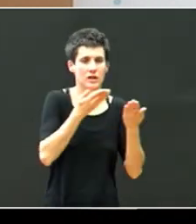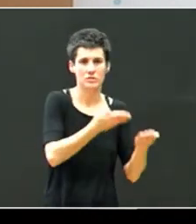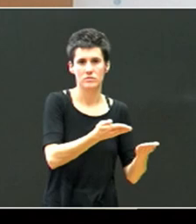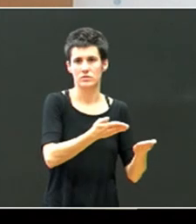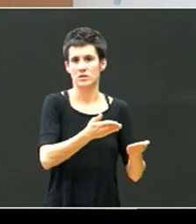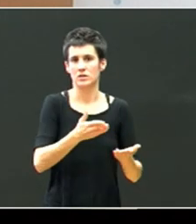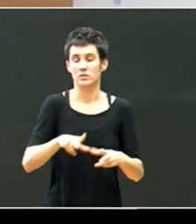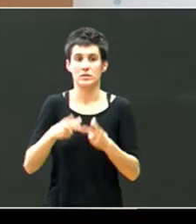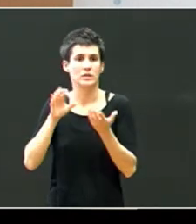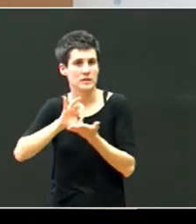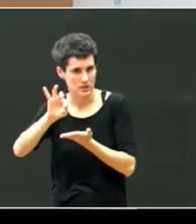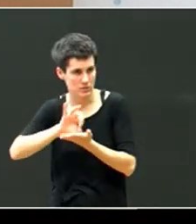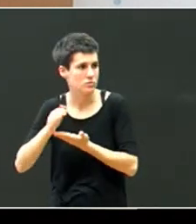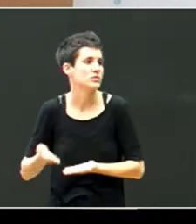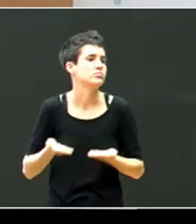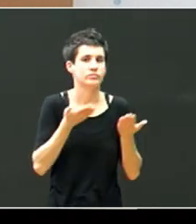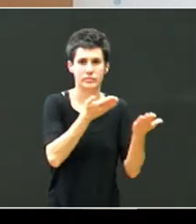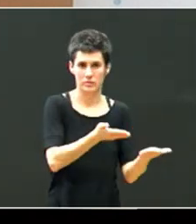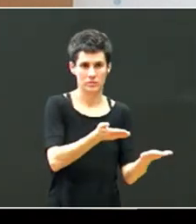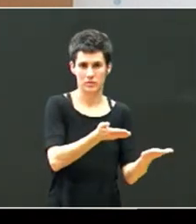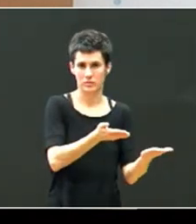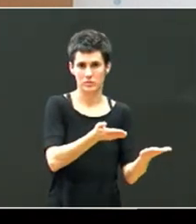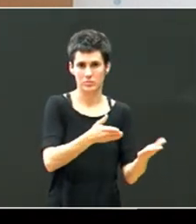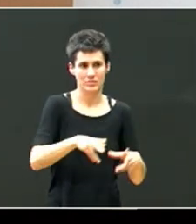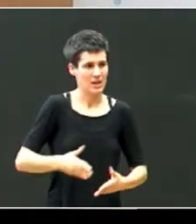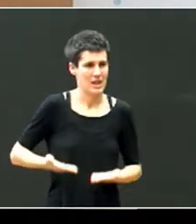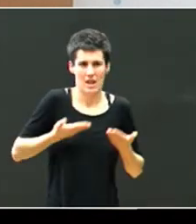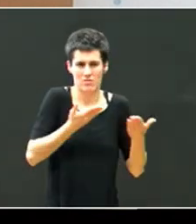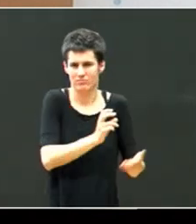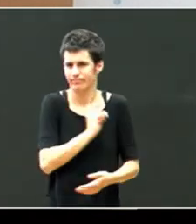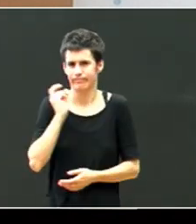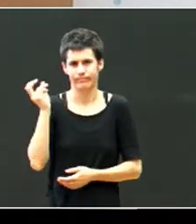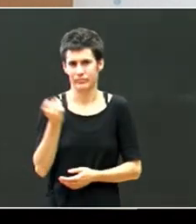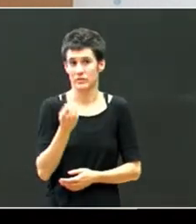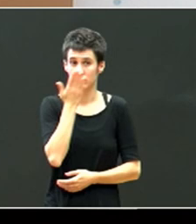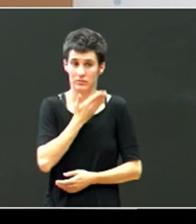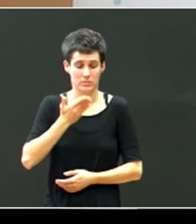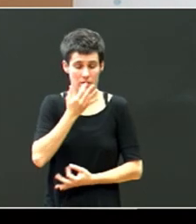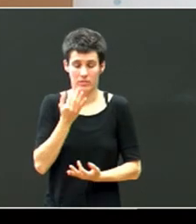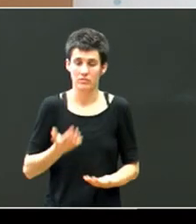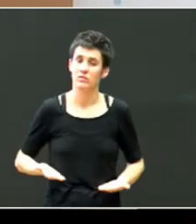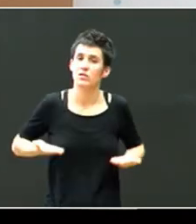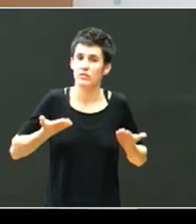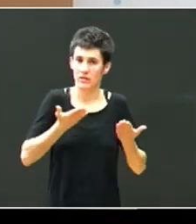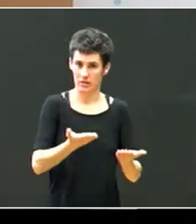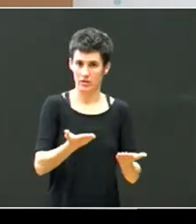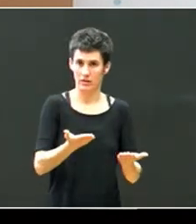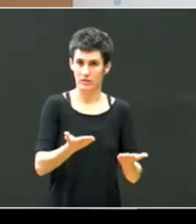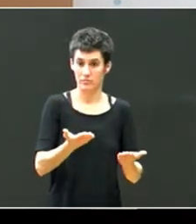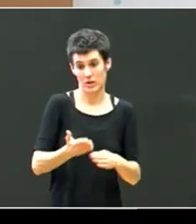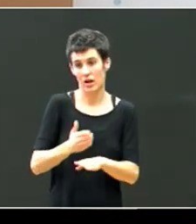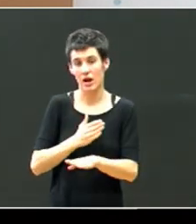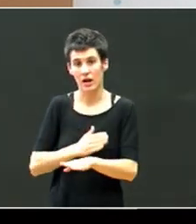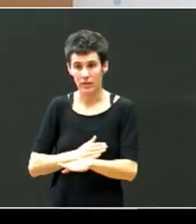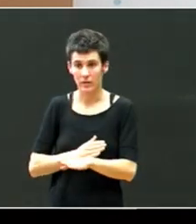zerbitzuetatik behar bada, ba, laguntza leku guztietat, da, eskolak, eskaini behar du, da, horretako formatu, ikasi,